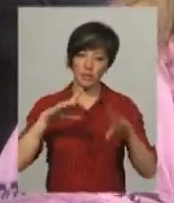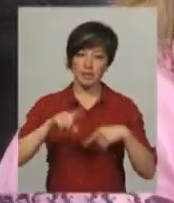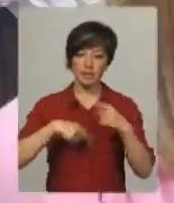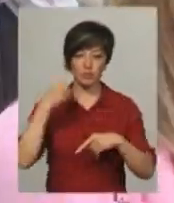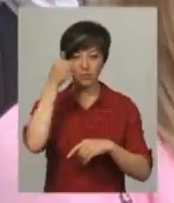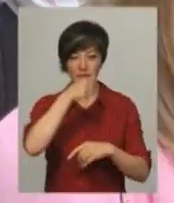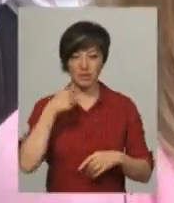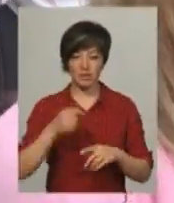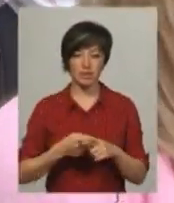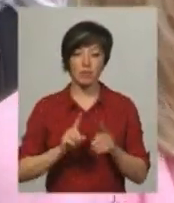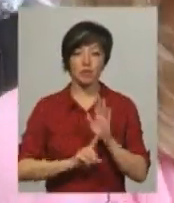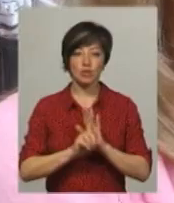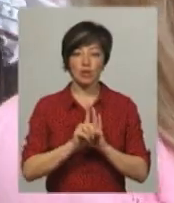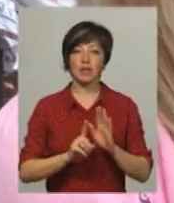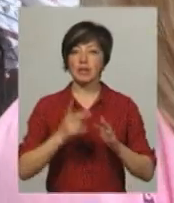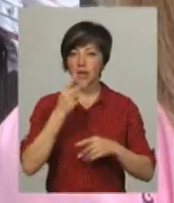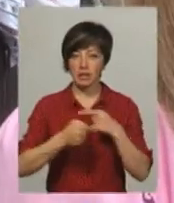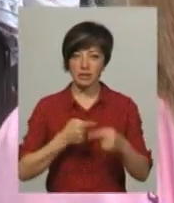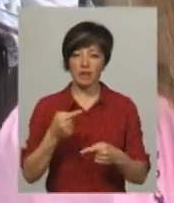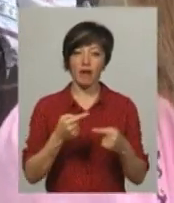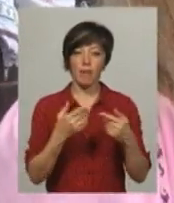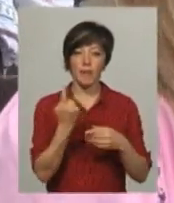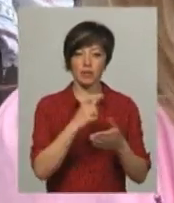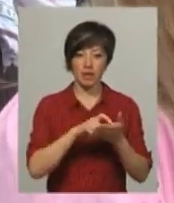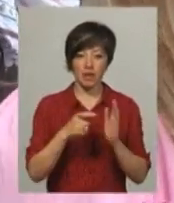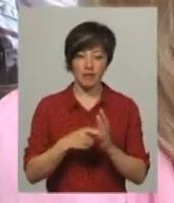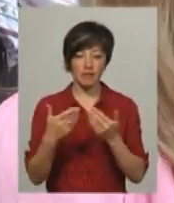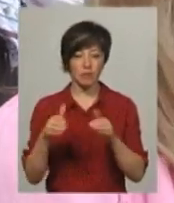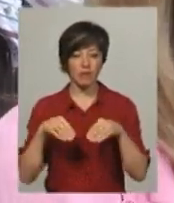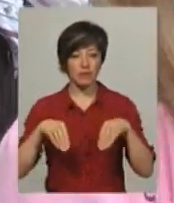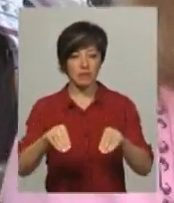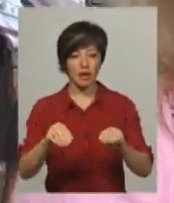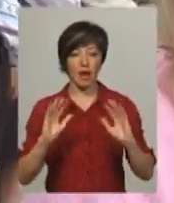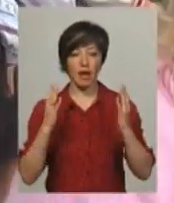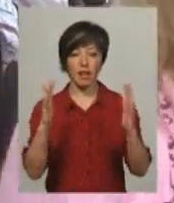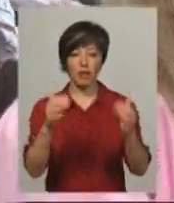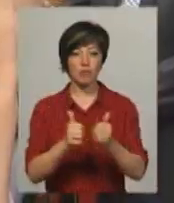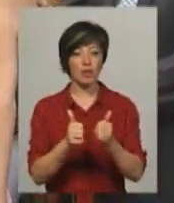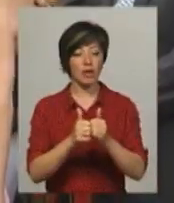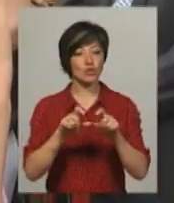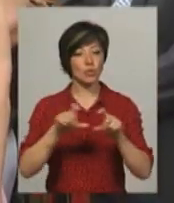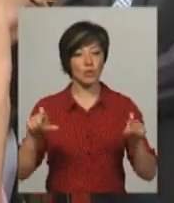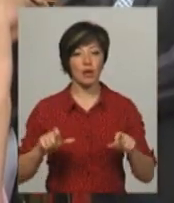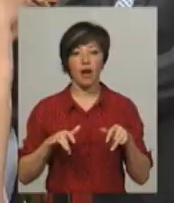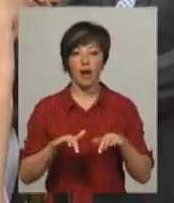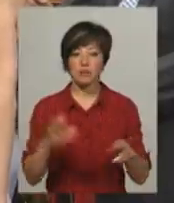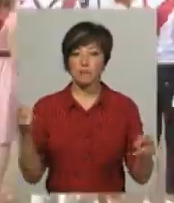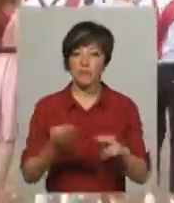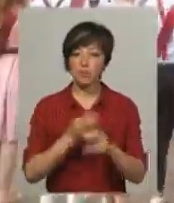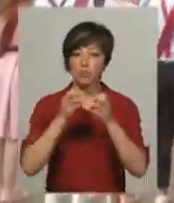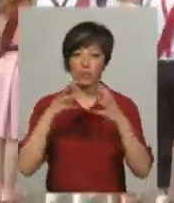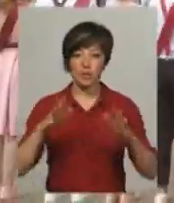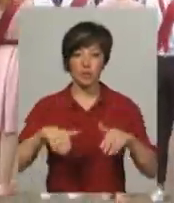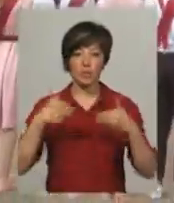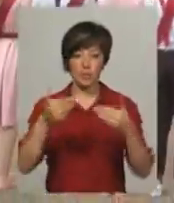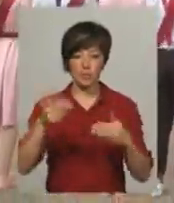наступний рік. Започаткована традиція, що випускники з першокласниками будуть насаджувати каленову алею біля школи. Акція безповітряних кульок була